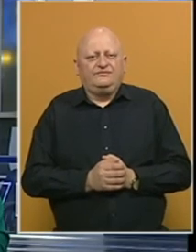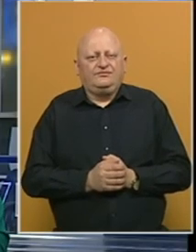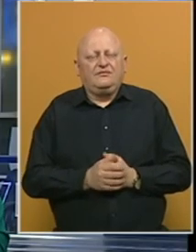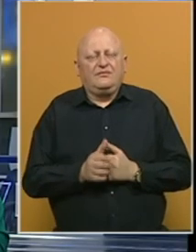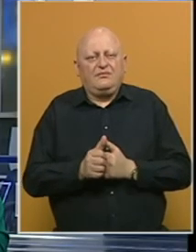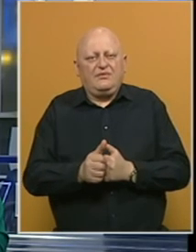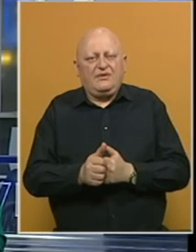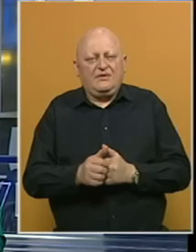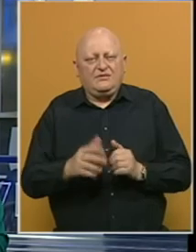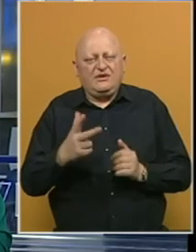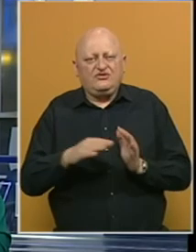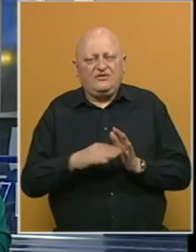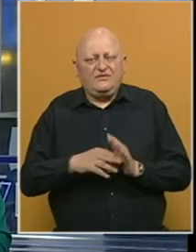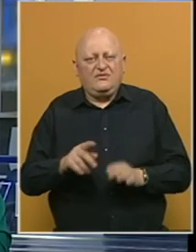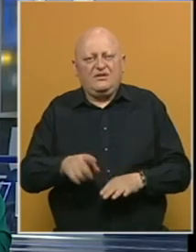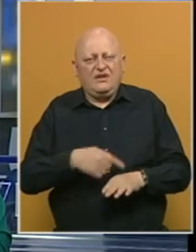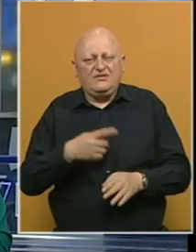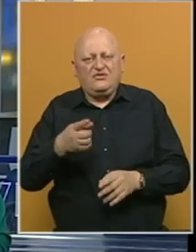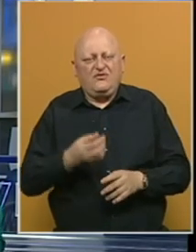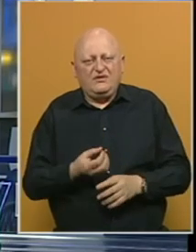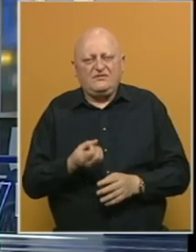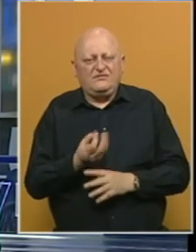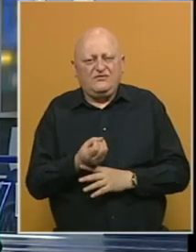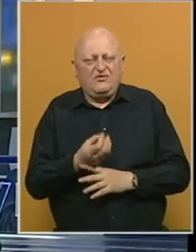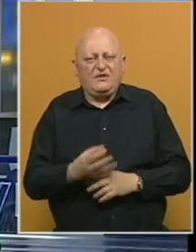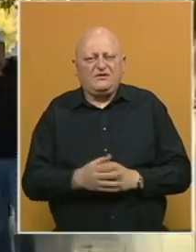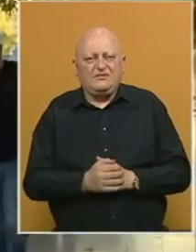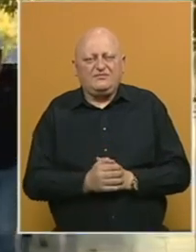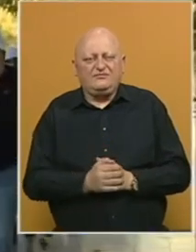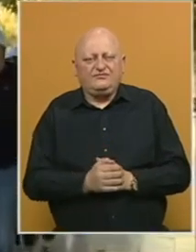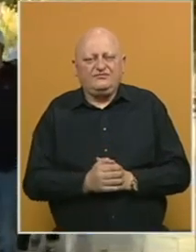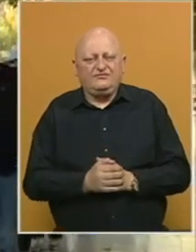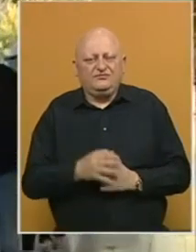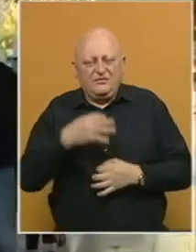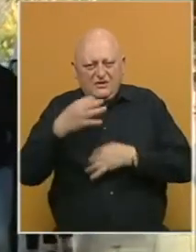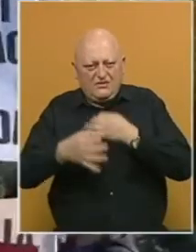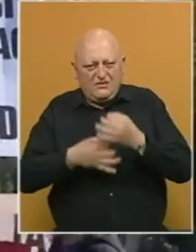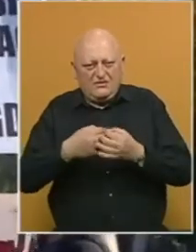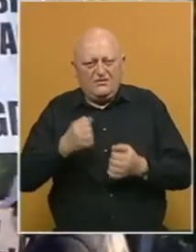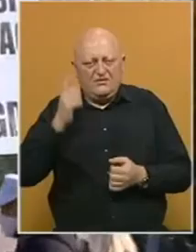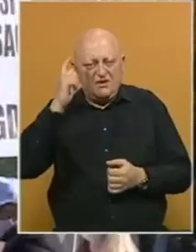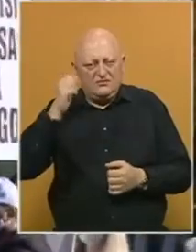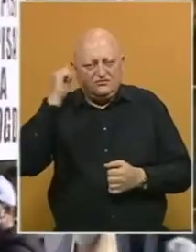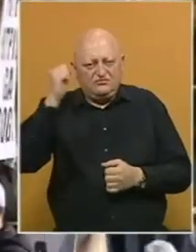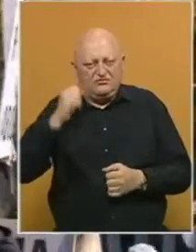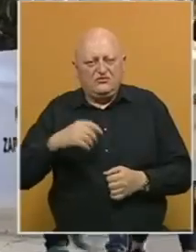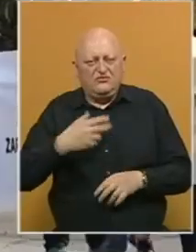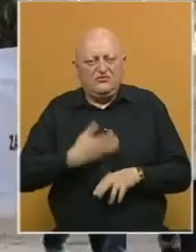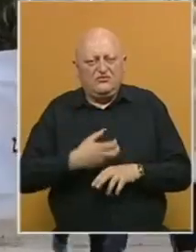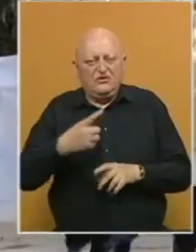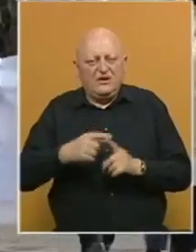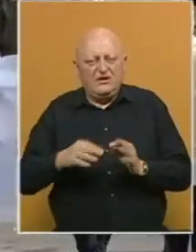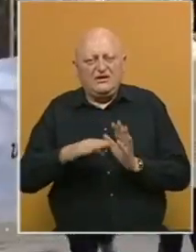Pratite treći dnevnik, u nastavku donosimo i ove sadržaje. Provjerili smo da li je štrajk zdravstvenih radnika u HNK